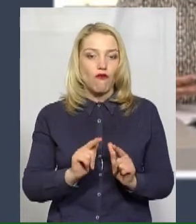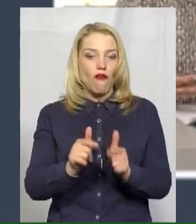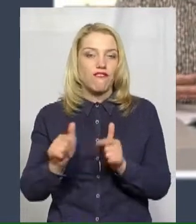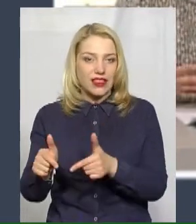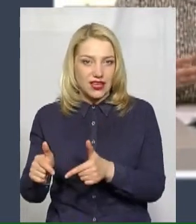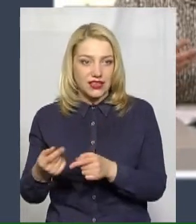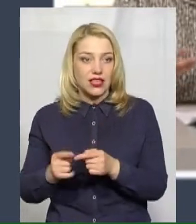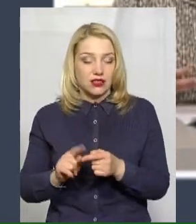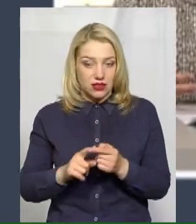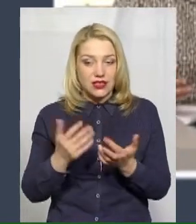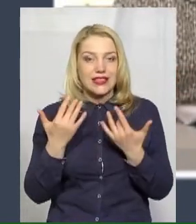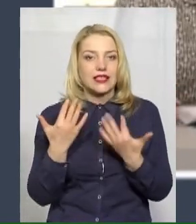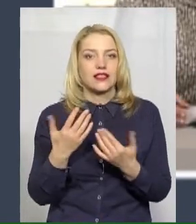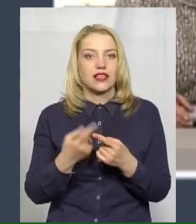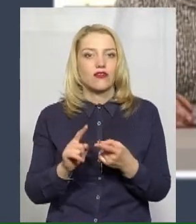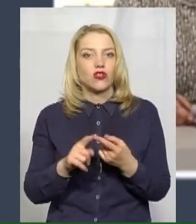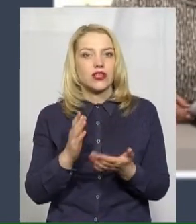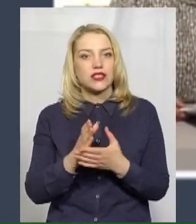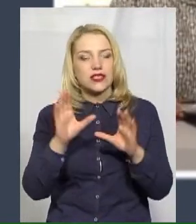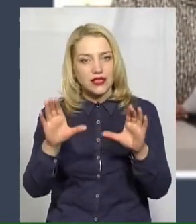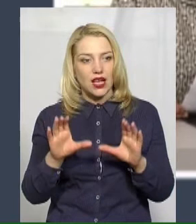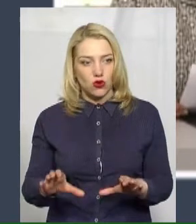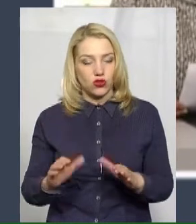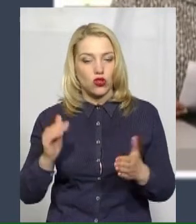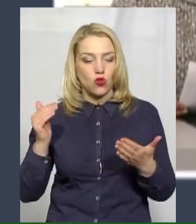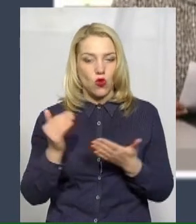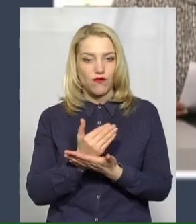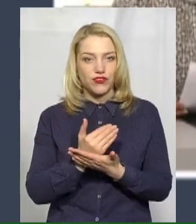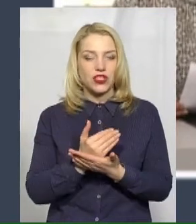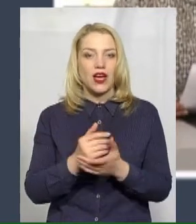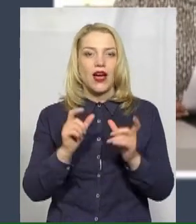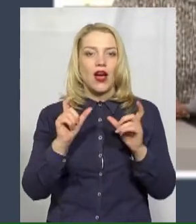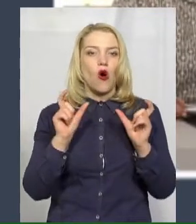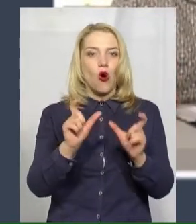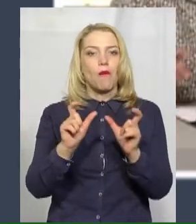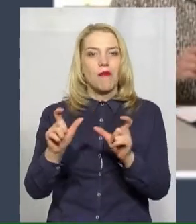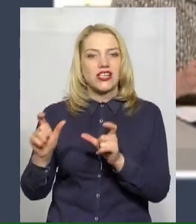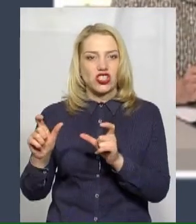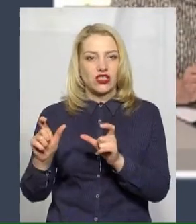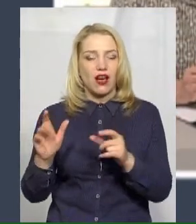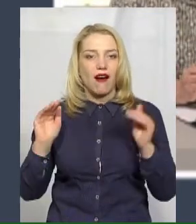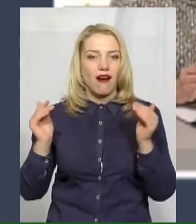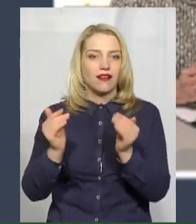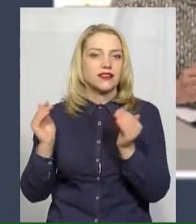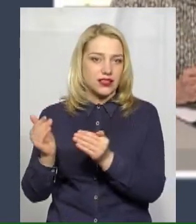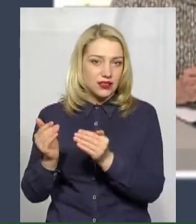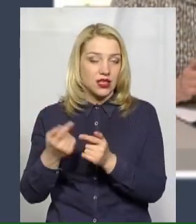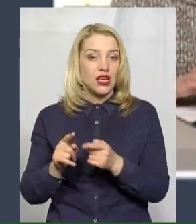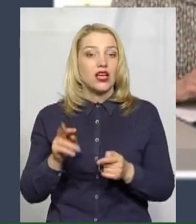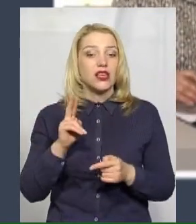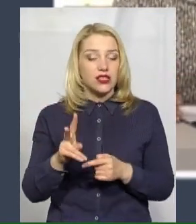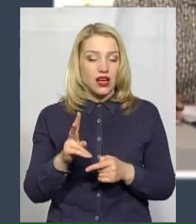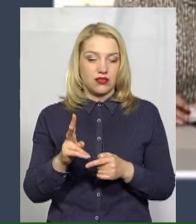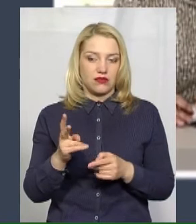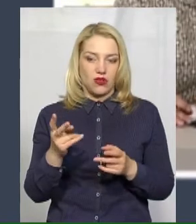наскільки вони законні, нові карантинні обмеження? І яким чином повинні діяти